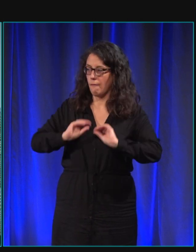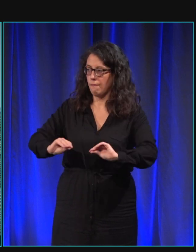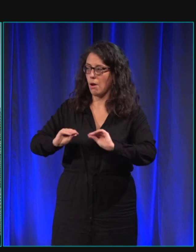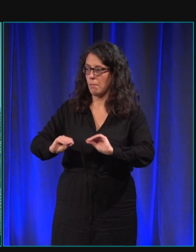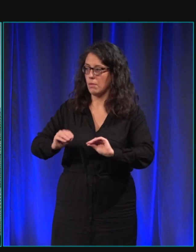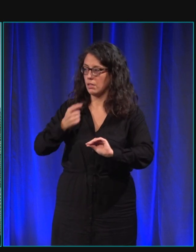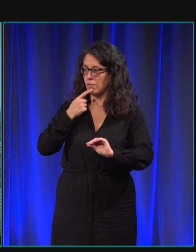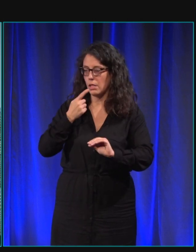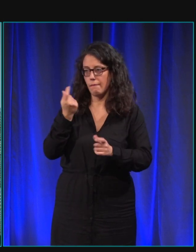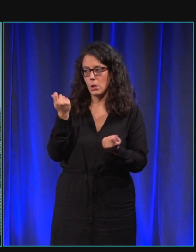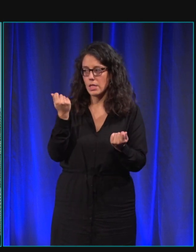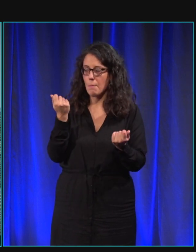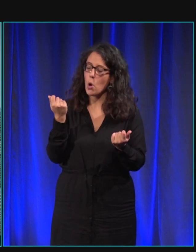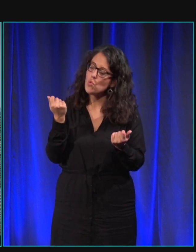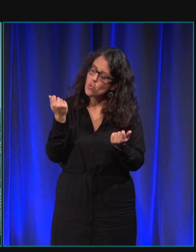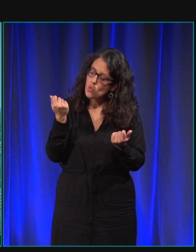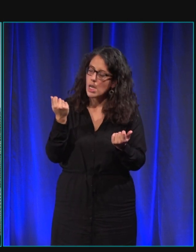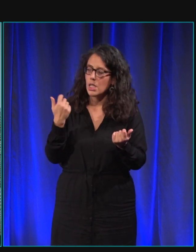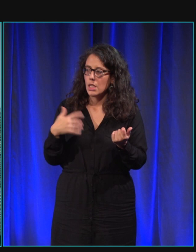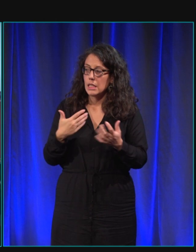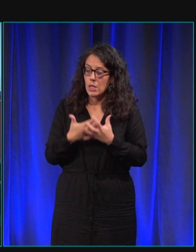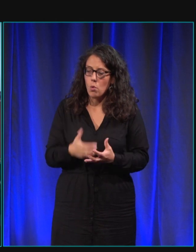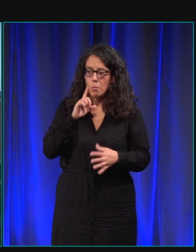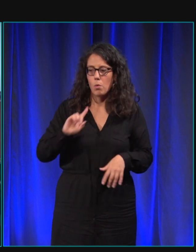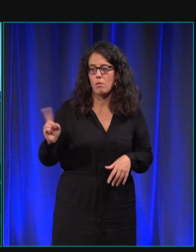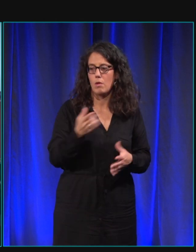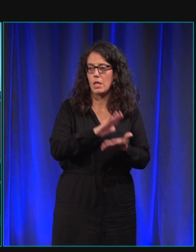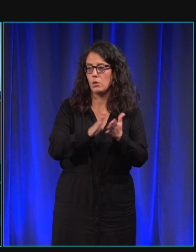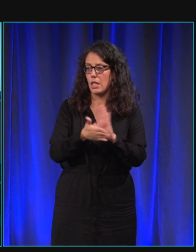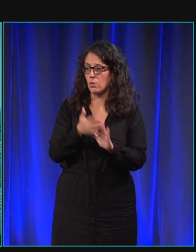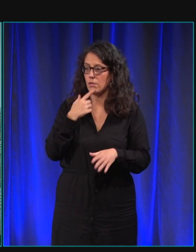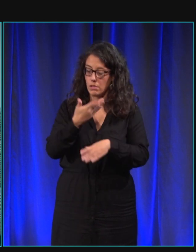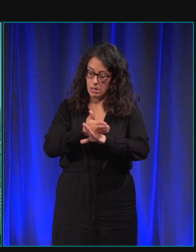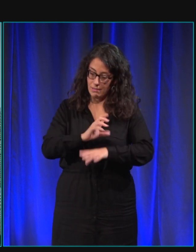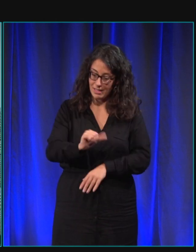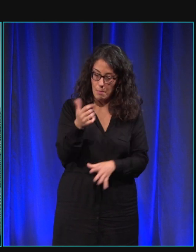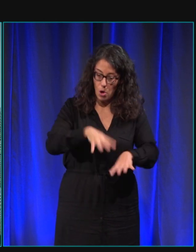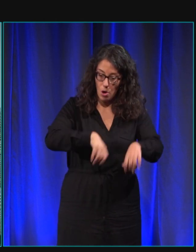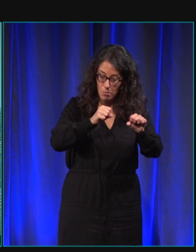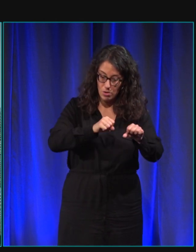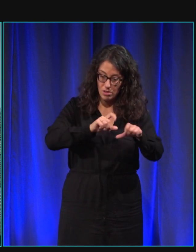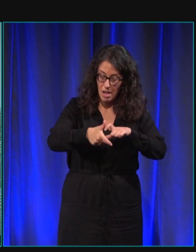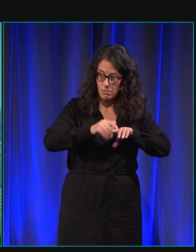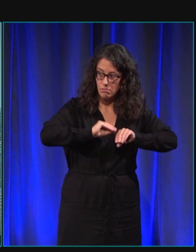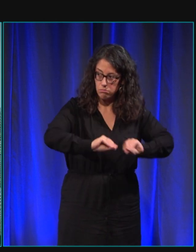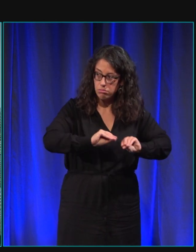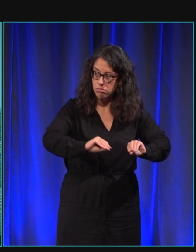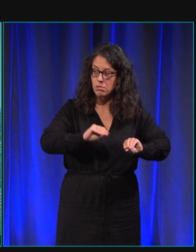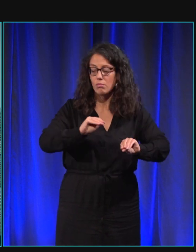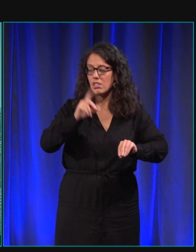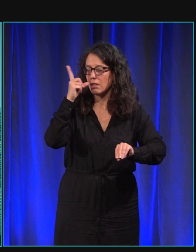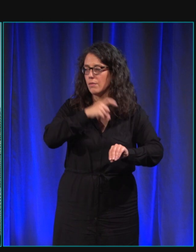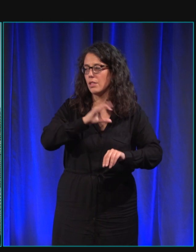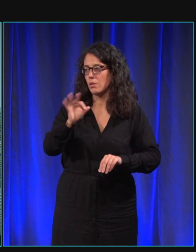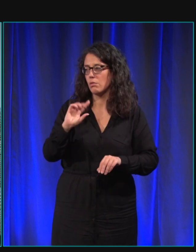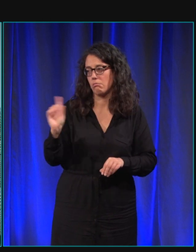financièrement c'est lourd pour toutes les associations donc c'est pour ça que oui en effet c'est difficile